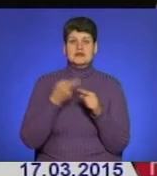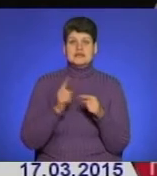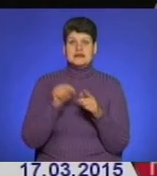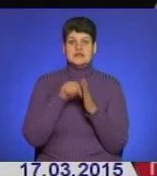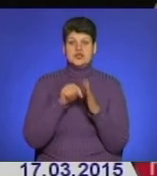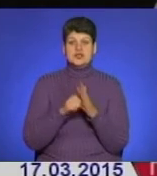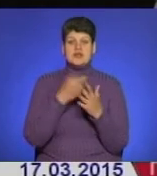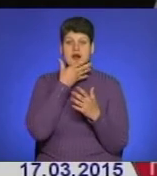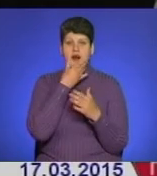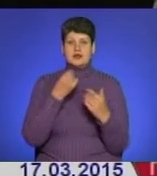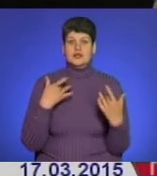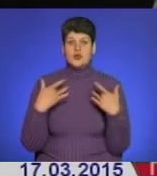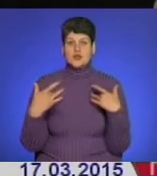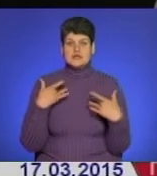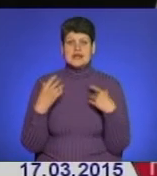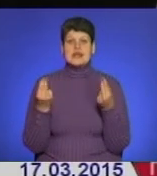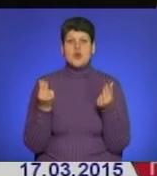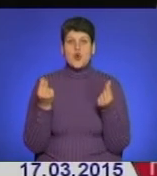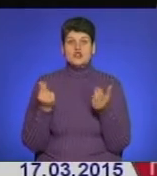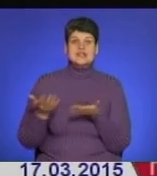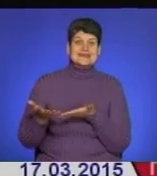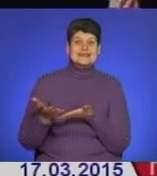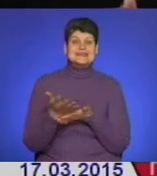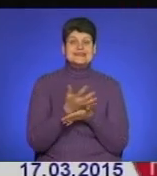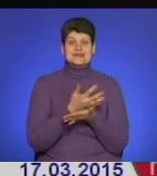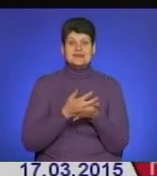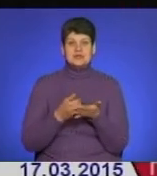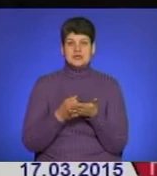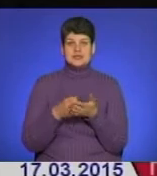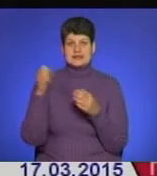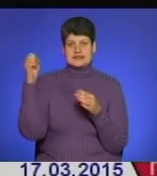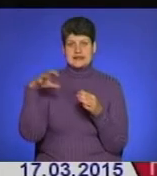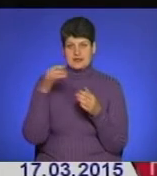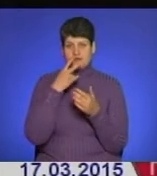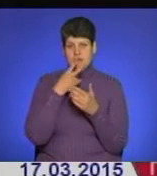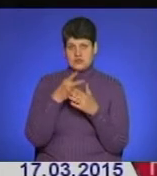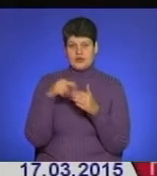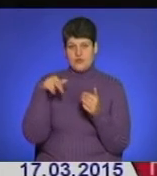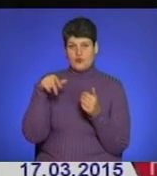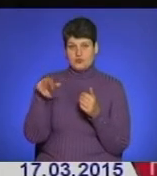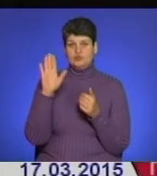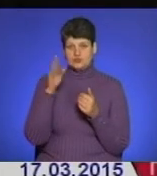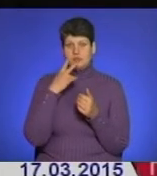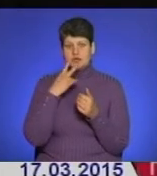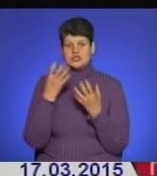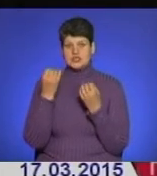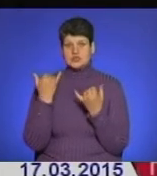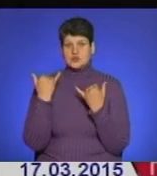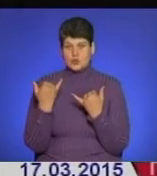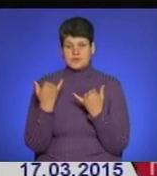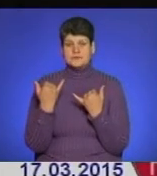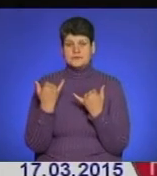найвищої якості і кошти зібрані через скринки, які ви бачили на вході, які ви будете бачити ще сьогодні.